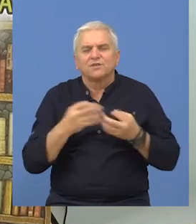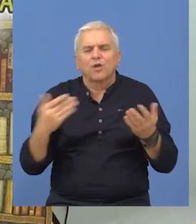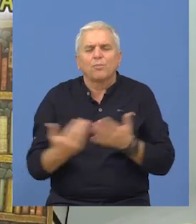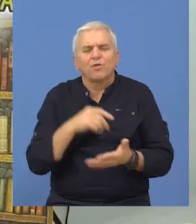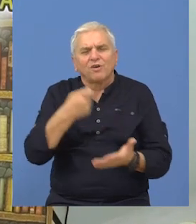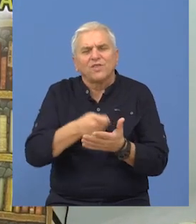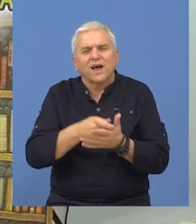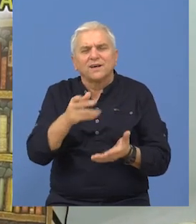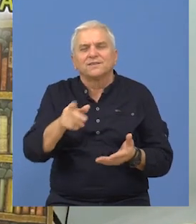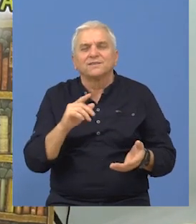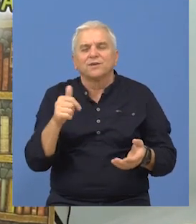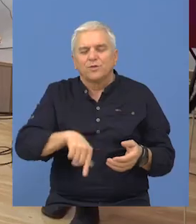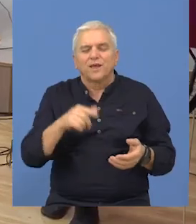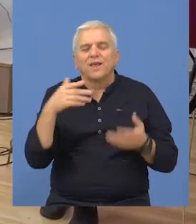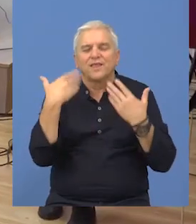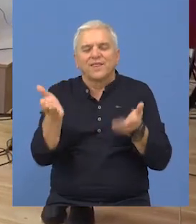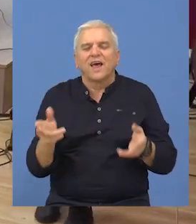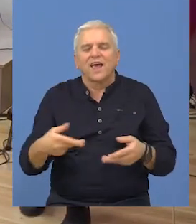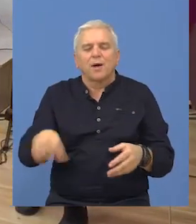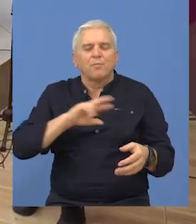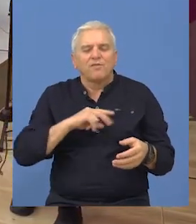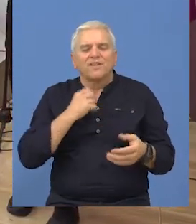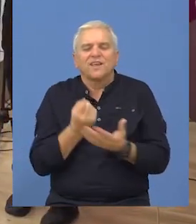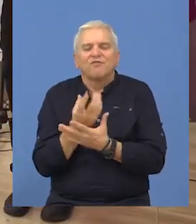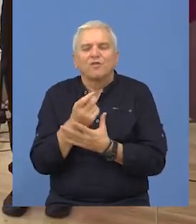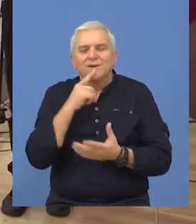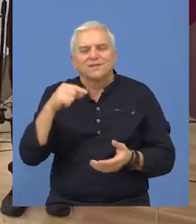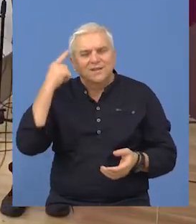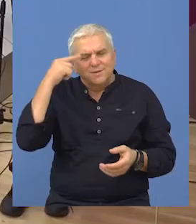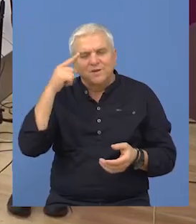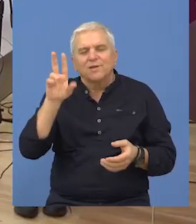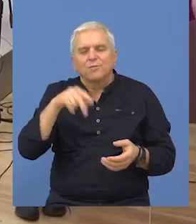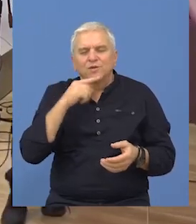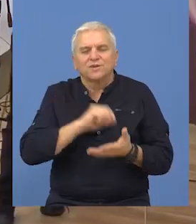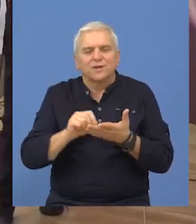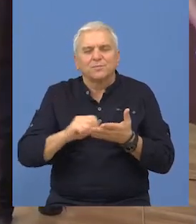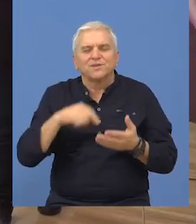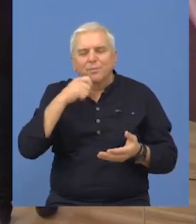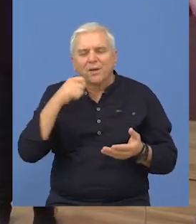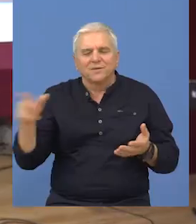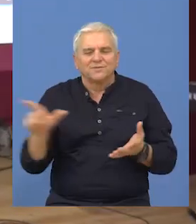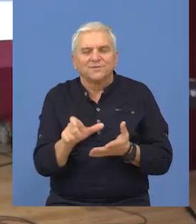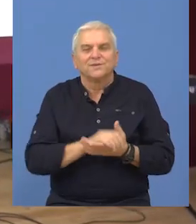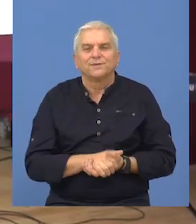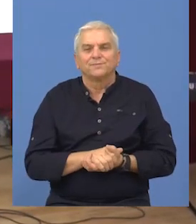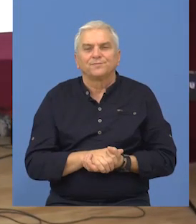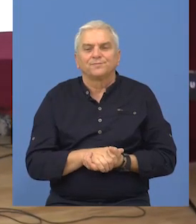ponovo među nagrađenima, jer joj to daje povratnu informaciju da ima smisla da se bavi pisanjem poezije.